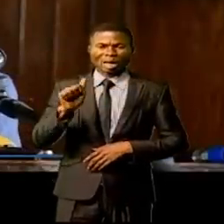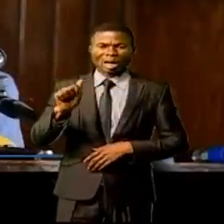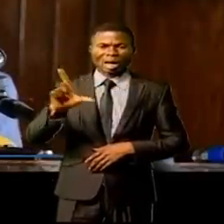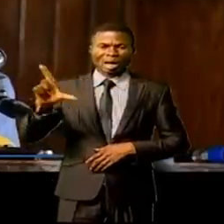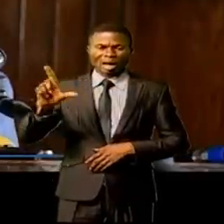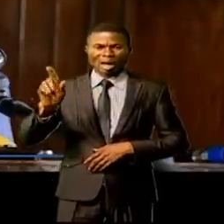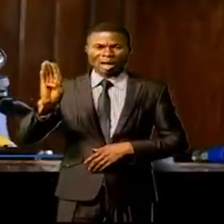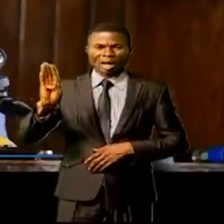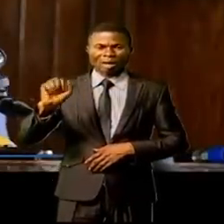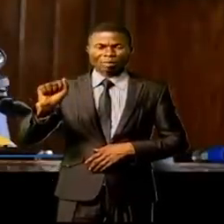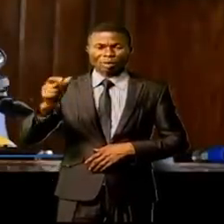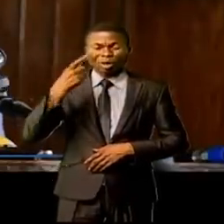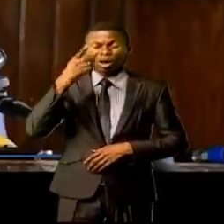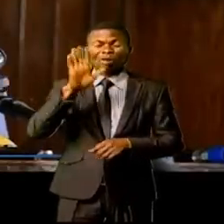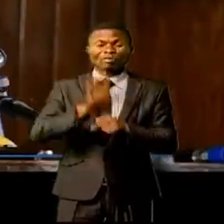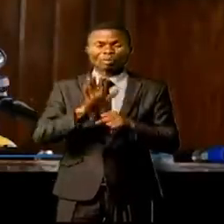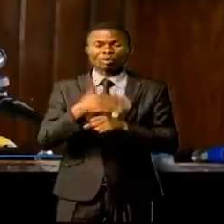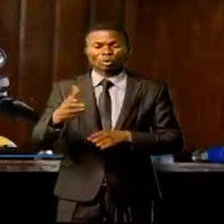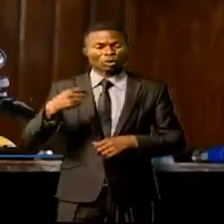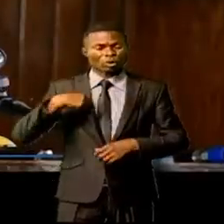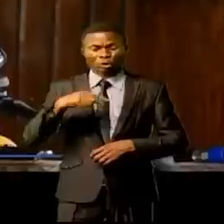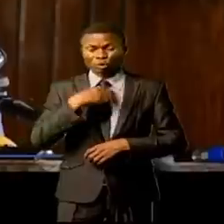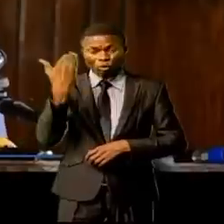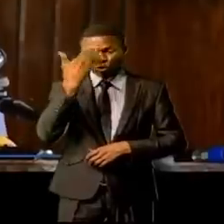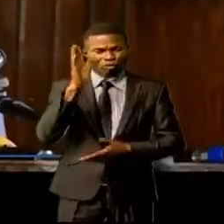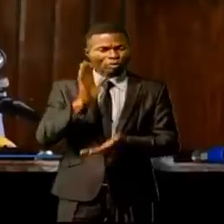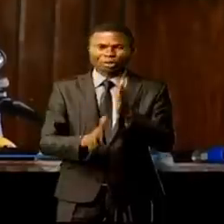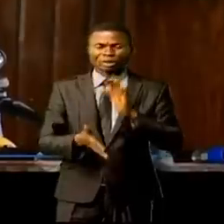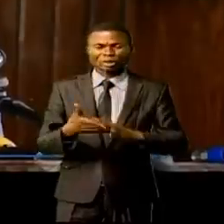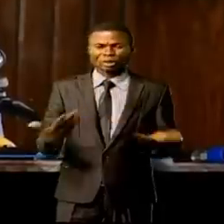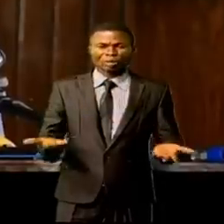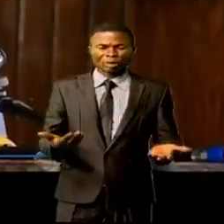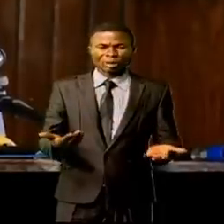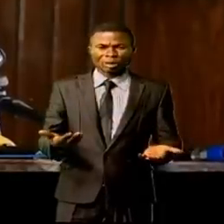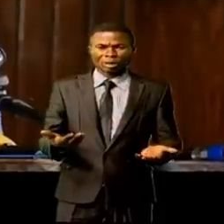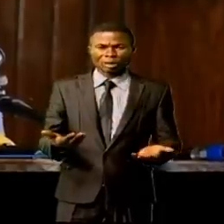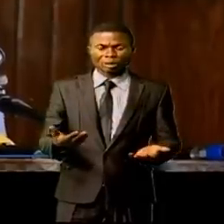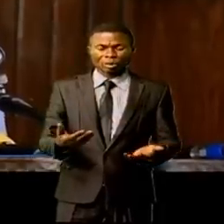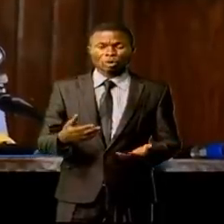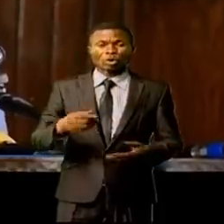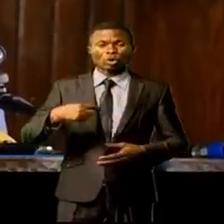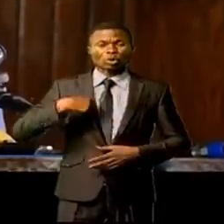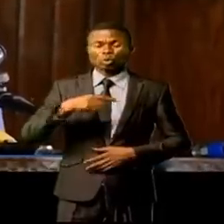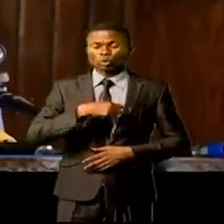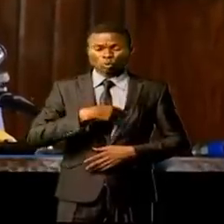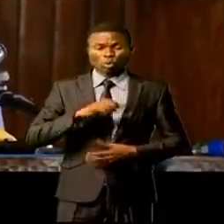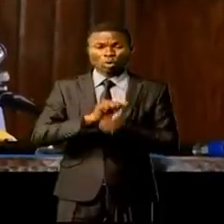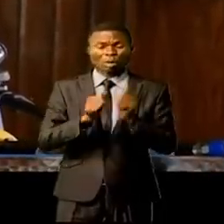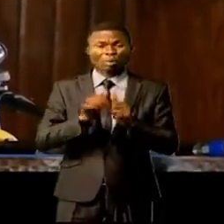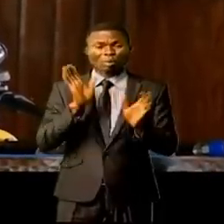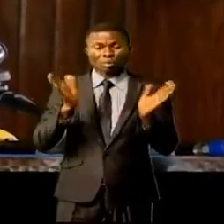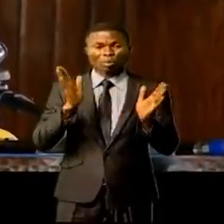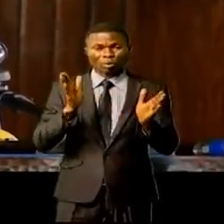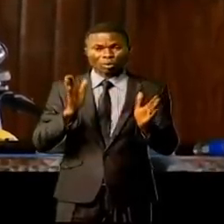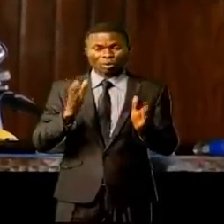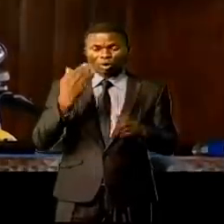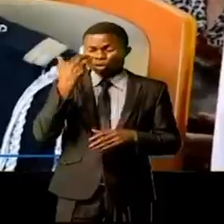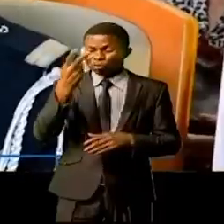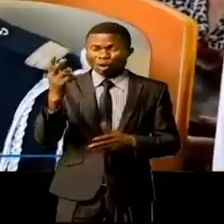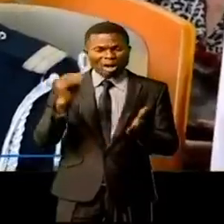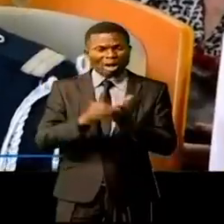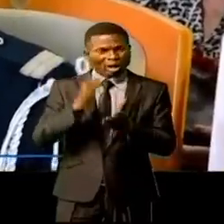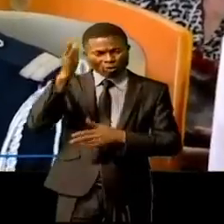yeux nombre de choses que nous ne pourrons jamais voir, vécu de nombreux événements que nous ne pourrons jamais vivre.